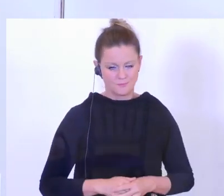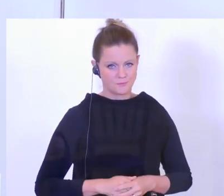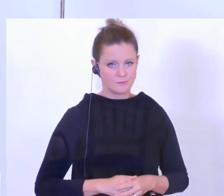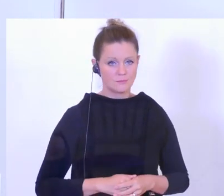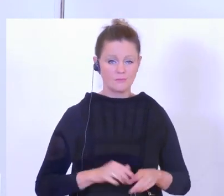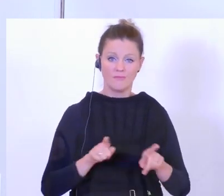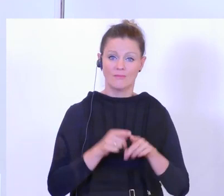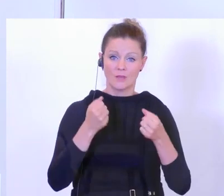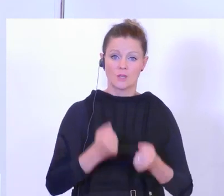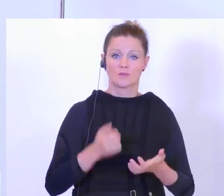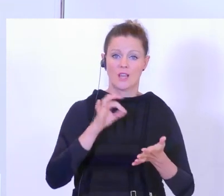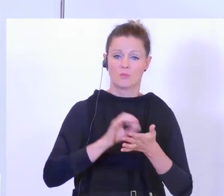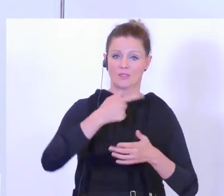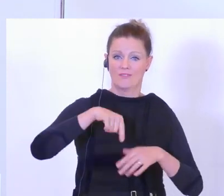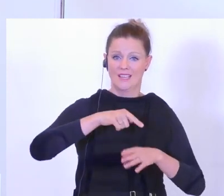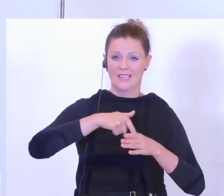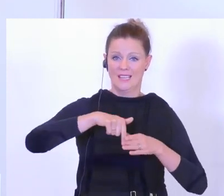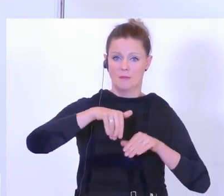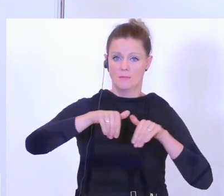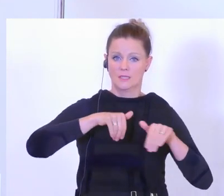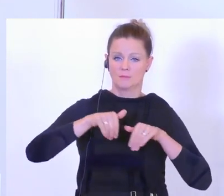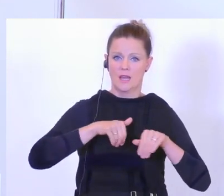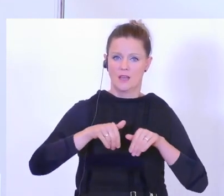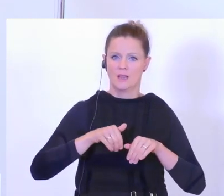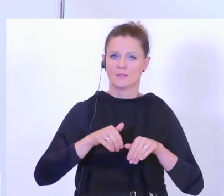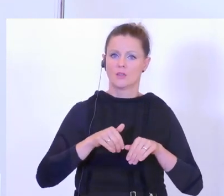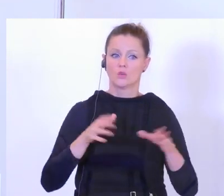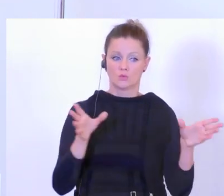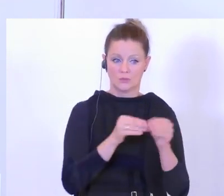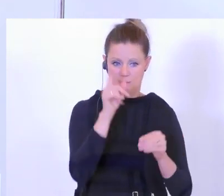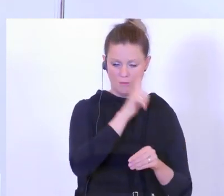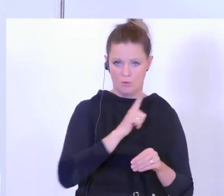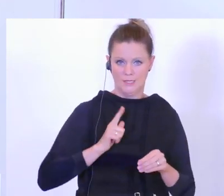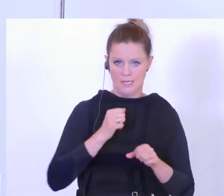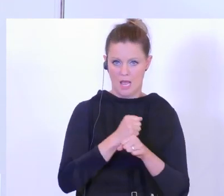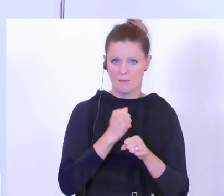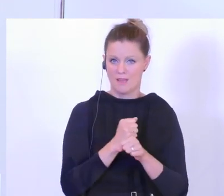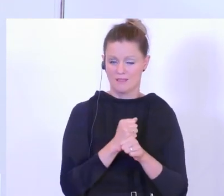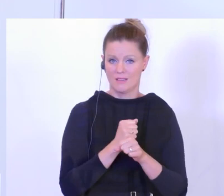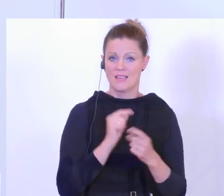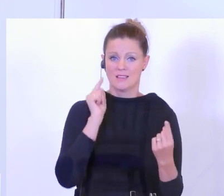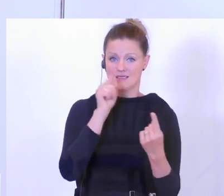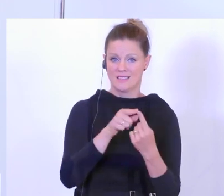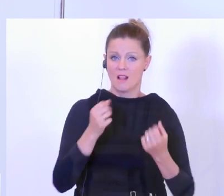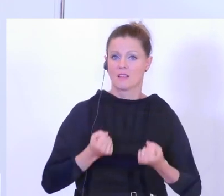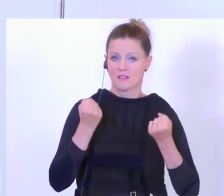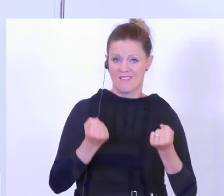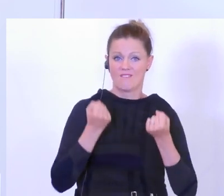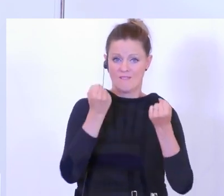weiterer Schwerpunkt für uns im Innenministerium, mit der Polizei gemeinsam wird sein, aber auch das Thema Gewalt